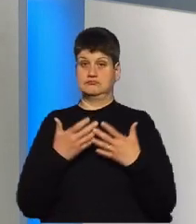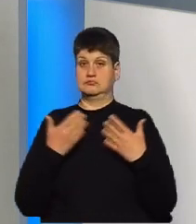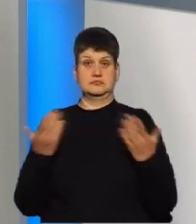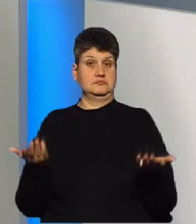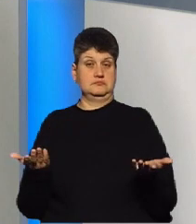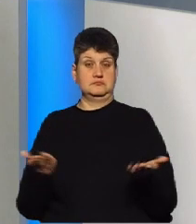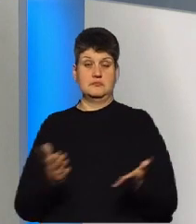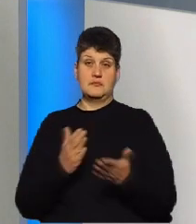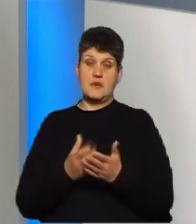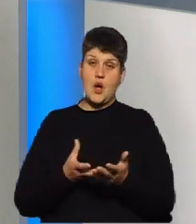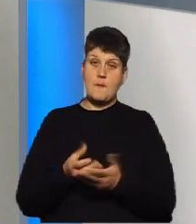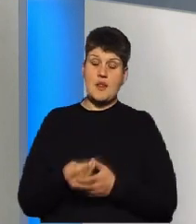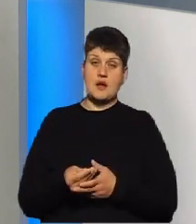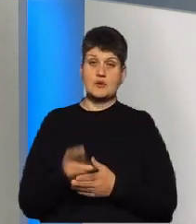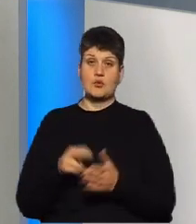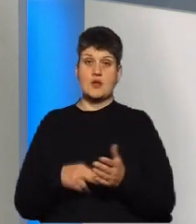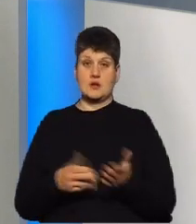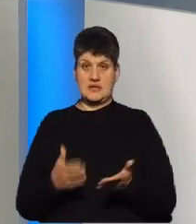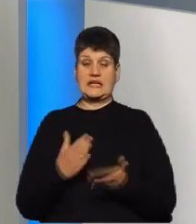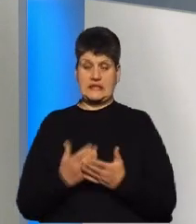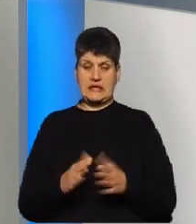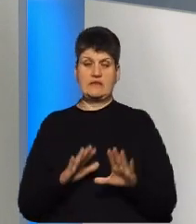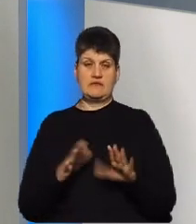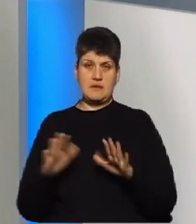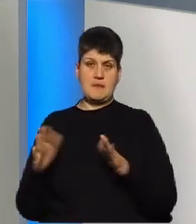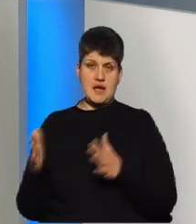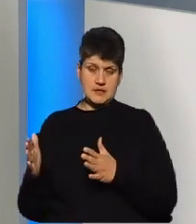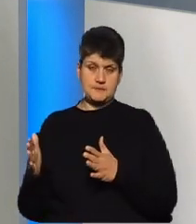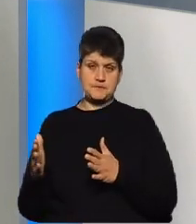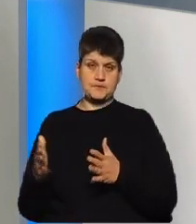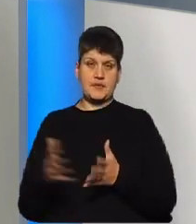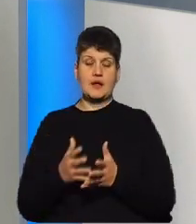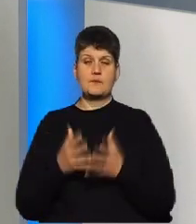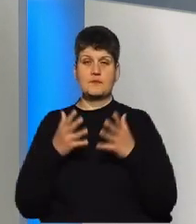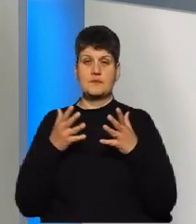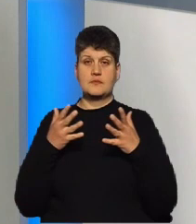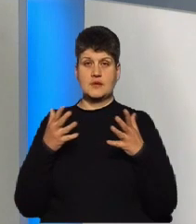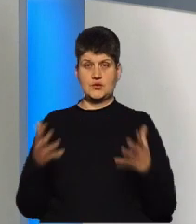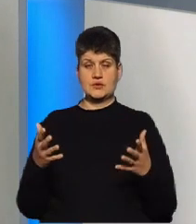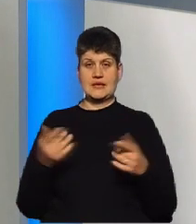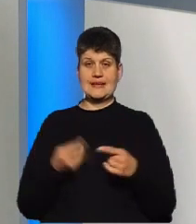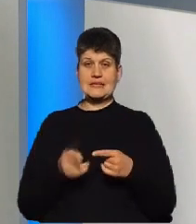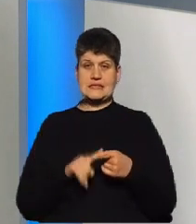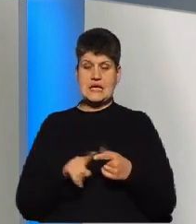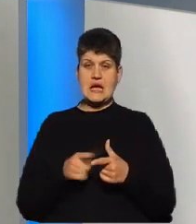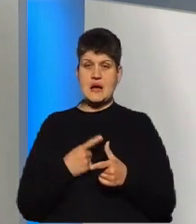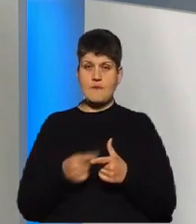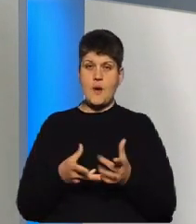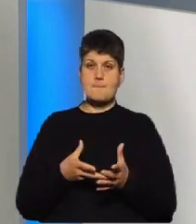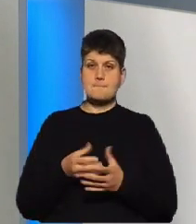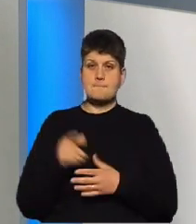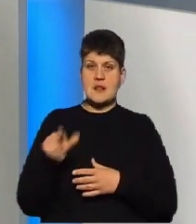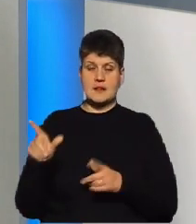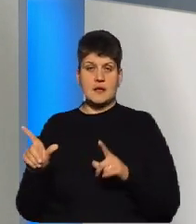оплачувати власник податок? Є такі випадки. Переважно, або платник кудись поїхав, чи поїхав